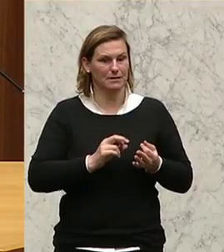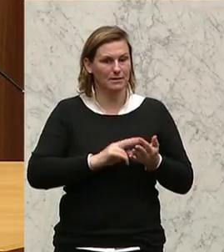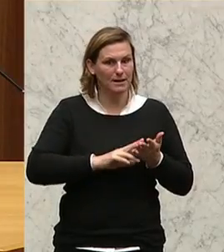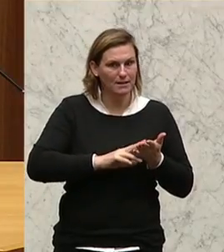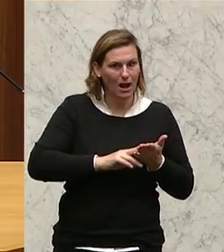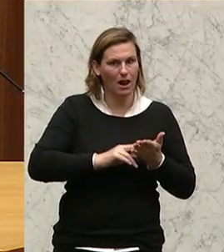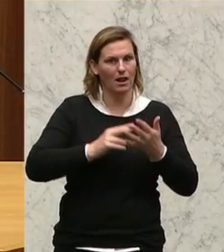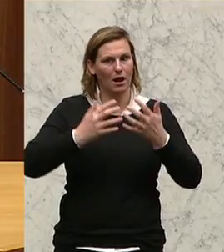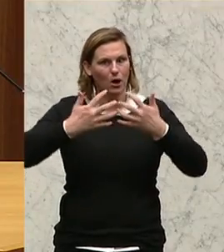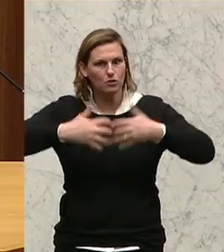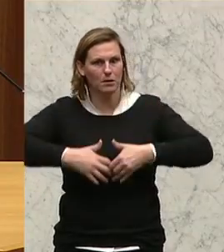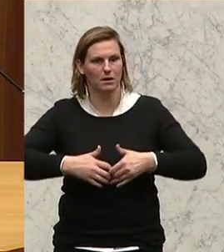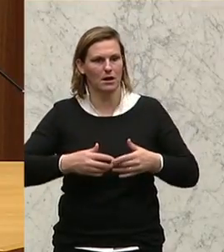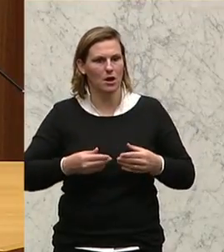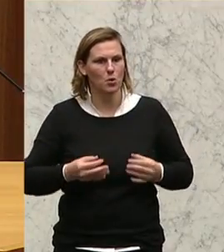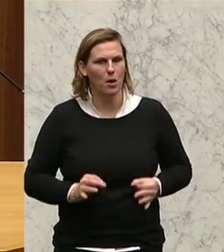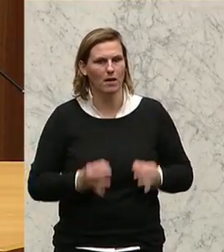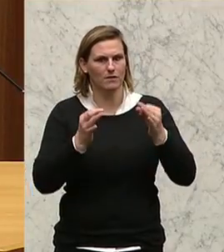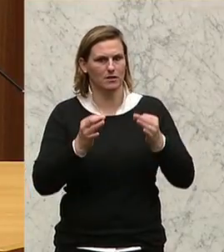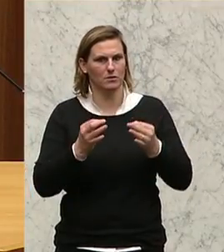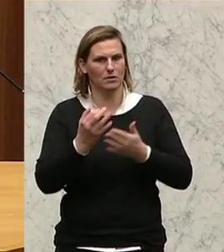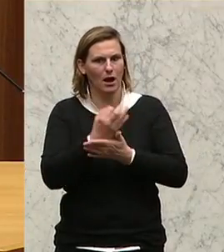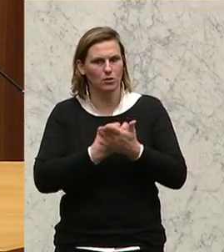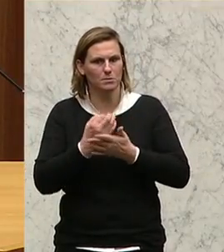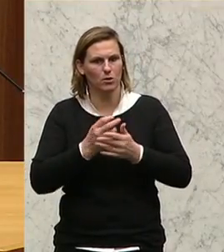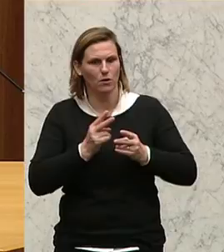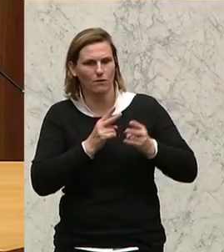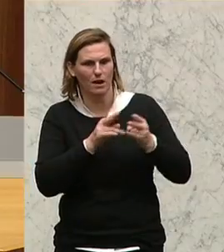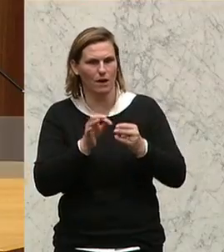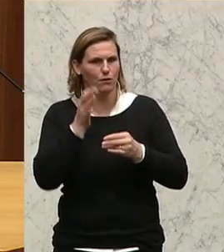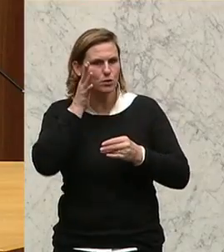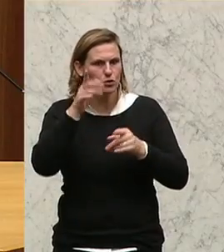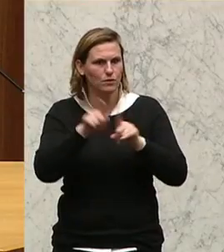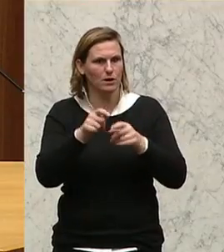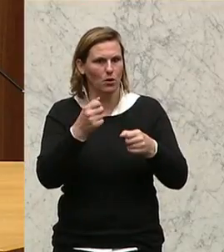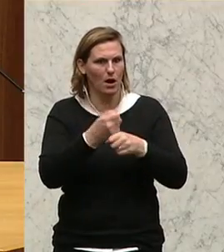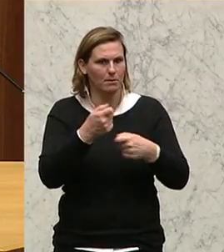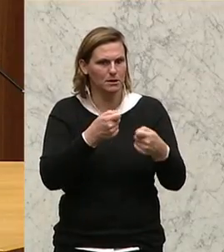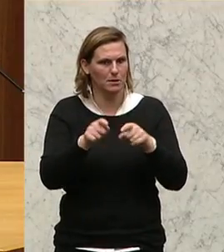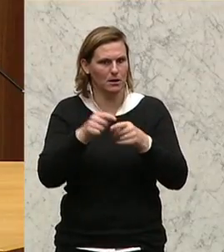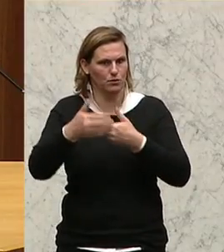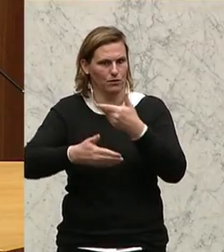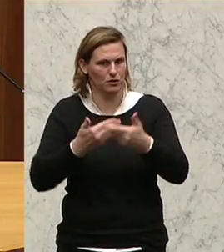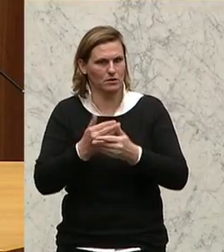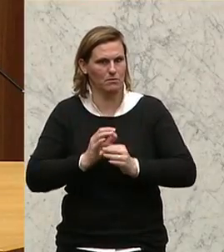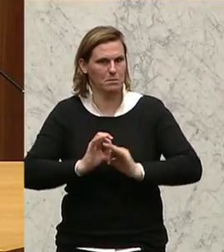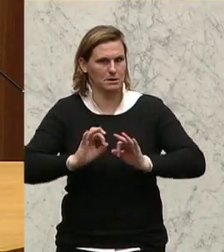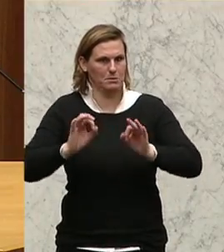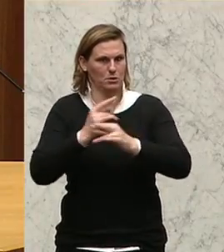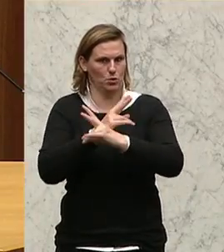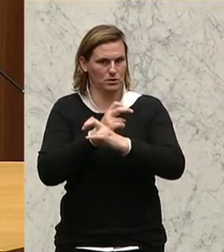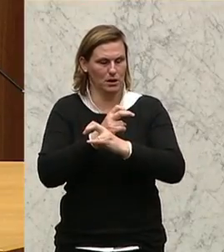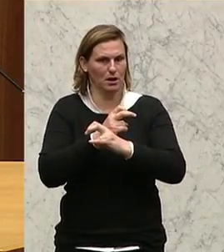sind Qualifizierung und Ausbildung der Weg in die Zukunft für unseren Arbeitsmarkt und für unsere Wirtschaft in Österreich. Wir stocken die